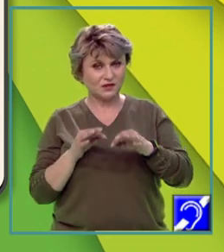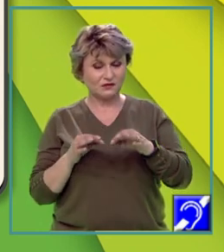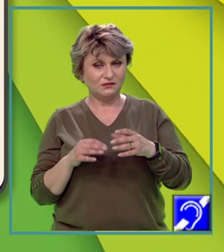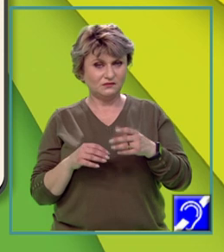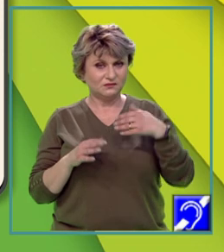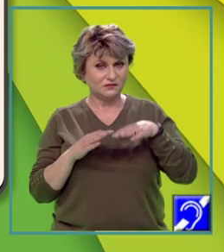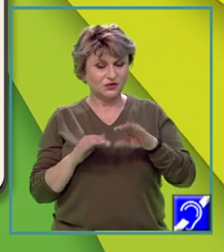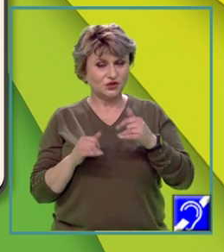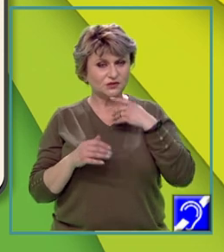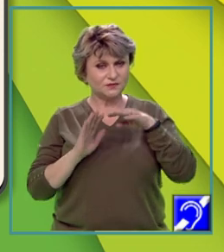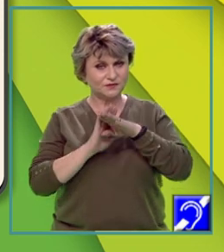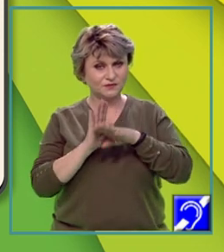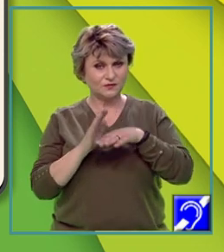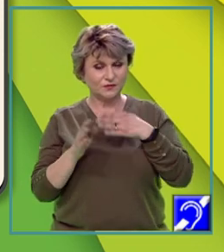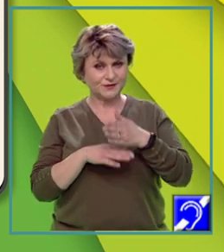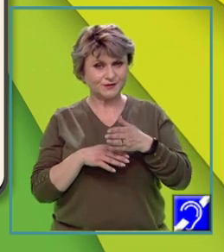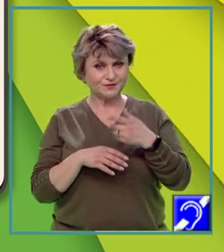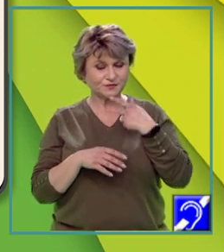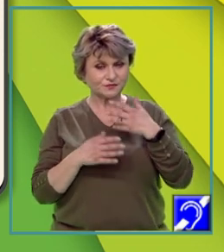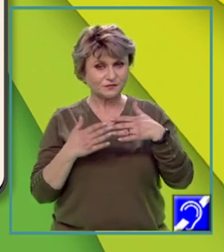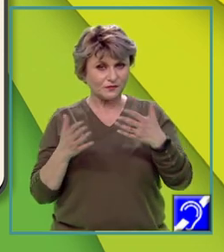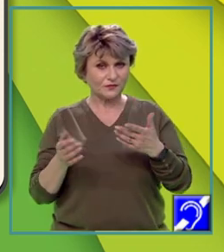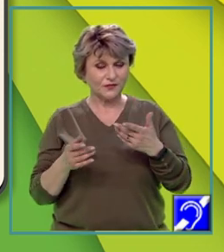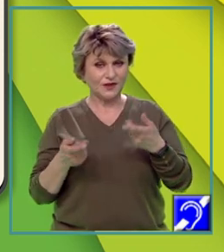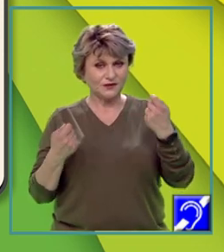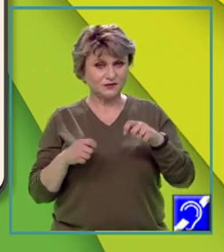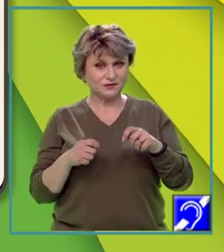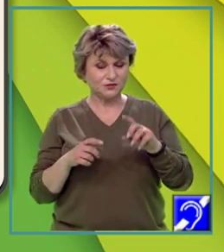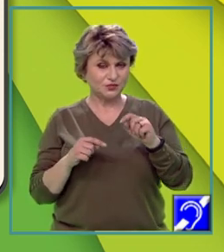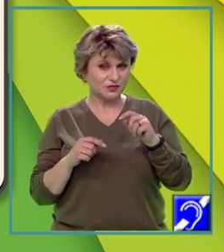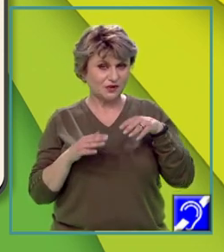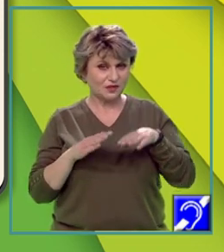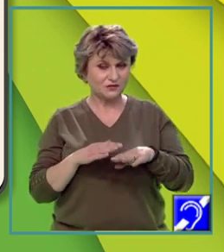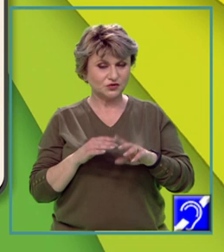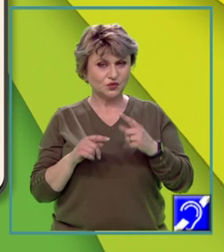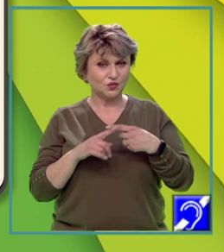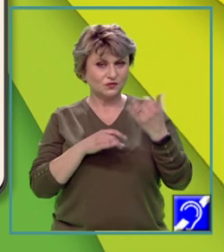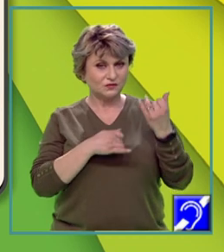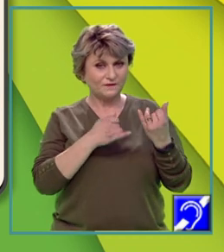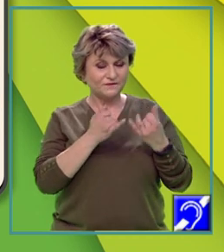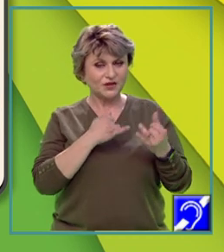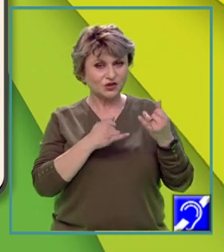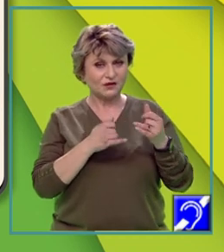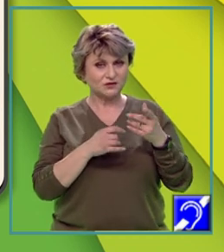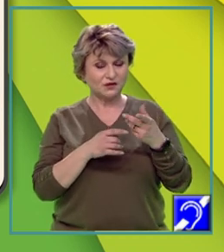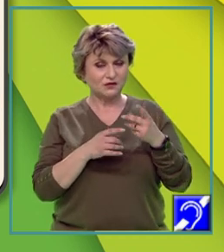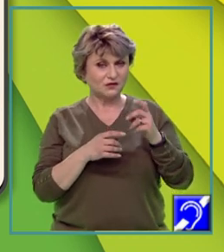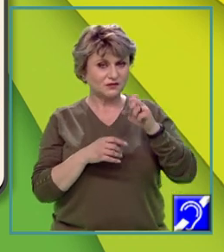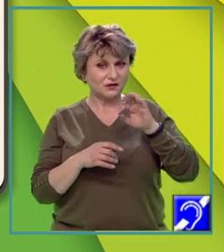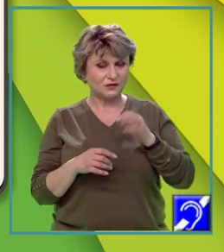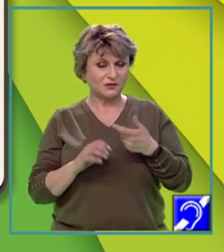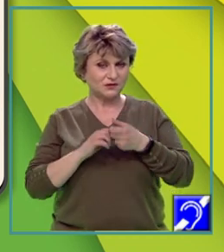și se caracterizează prin suprafețe mari, întinse, puțin adânci, cu vegetație de stepă sau